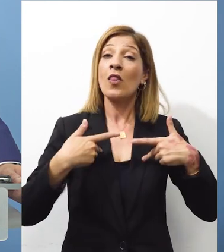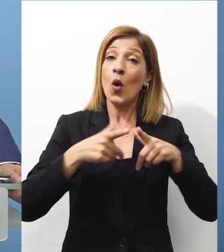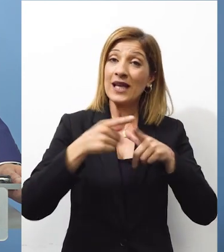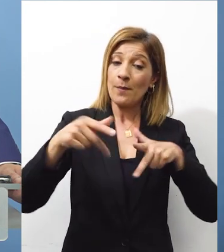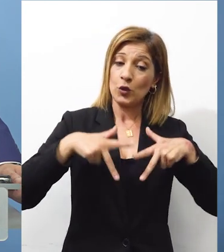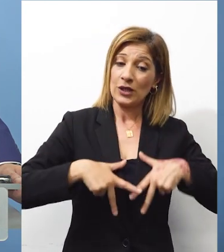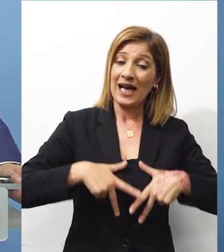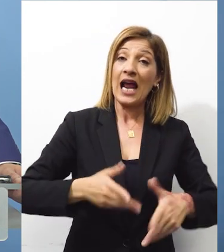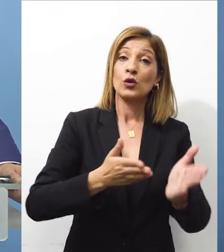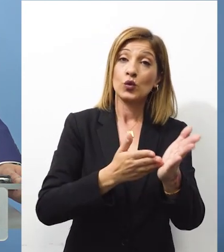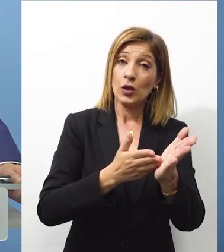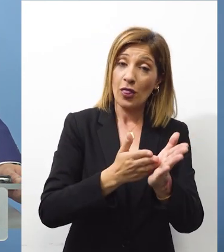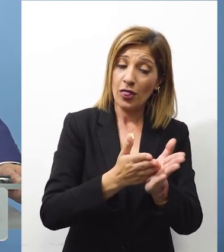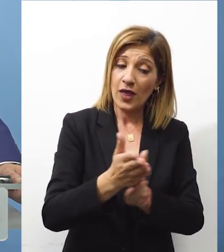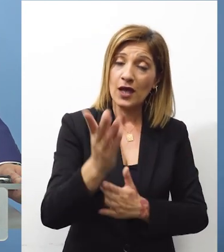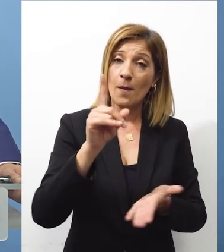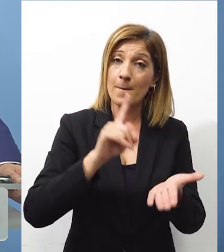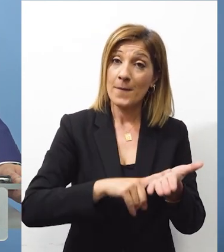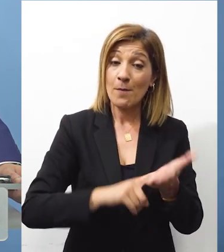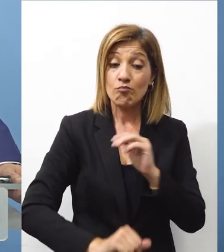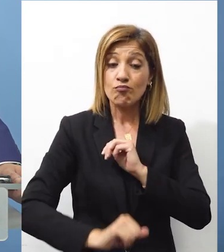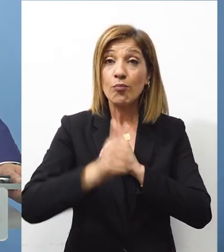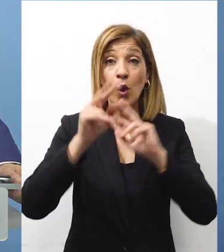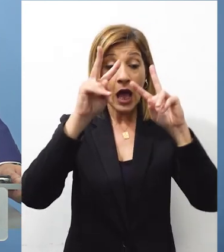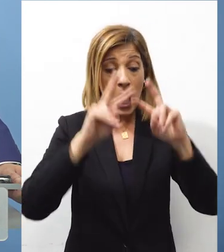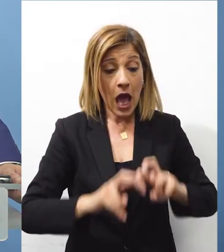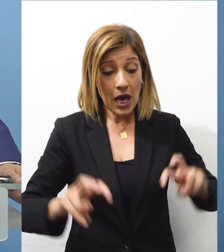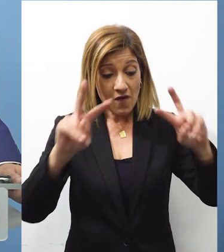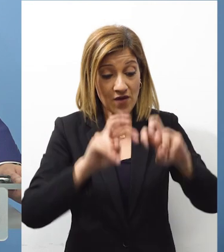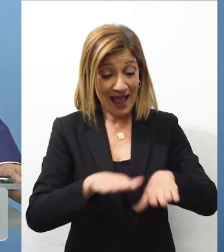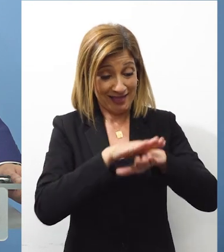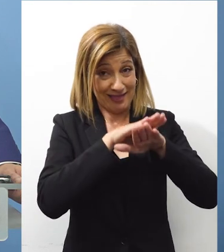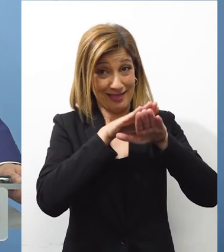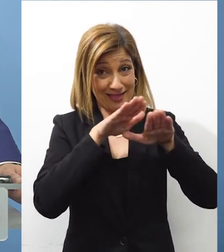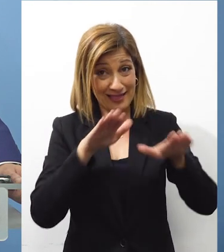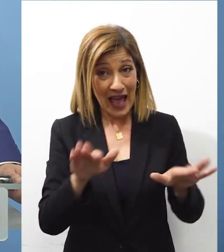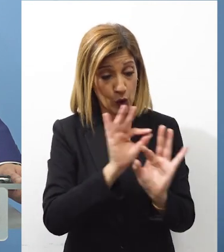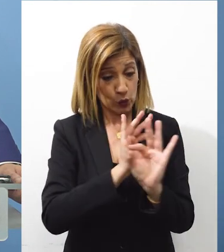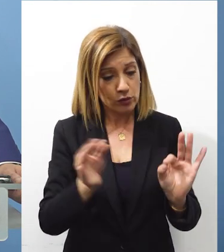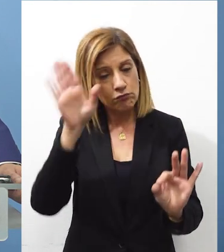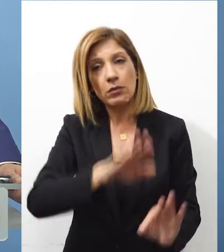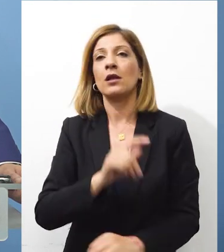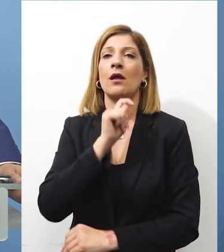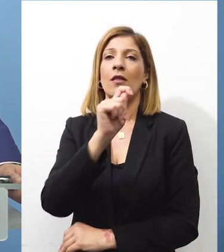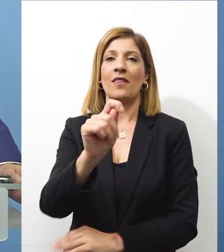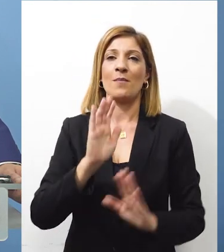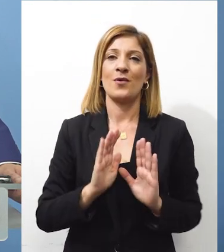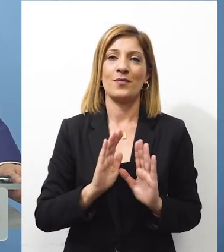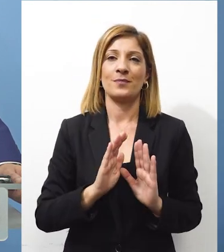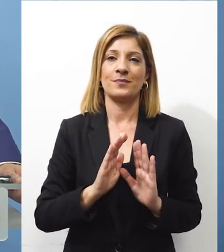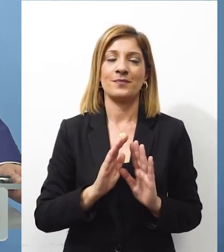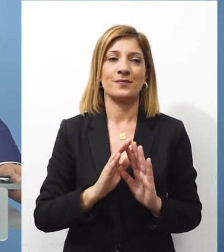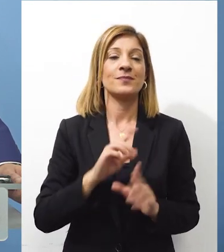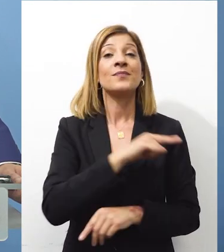δικαίου ως κράτος δικαίου οφείλουμε να αναμένουμε να ολοκληρωθούν οι έρευνες, να καταλήξουν σε συγκεκριμένα αποτελέσματα για να μπορέσει να υπάρξει αυτή η τοποθέτηση στην οποία